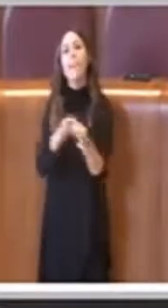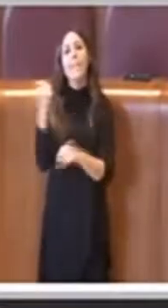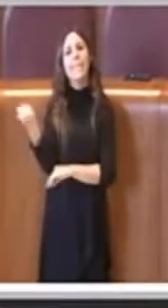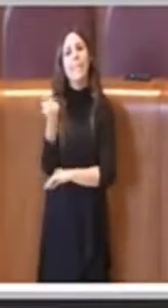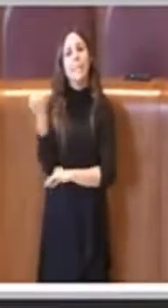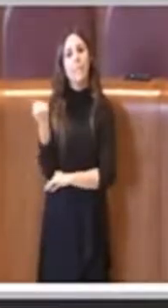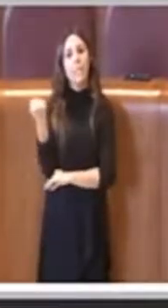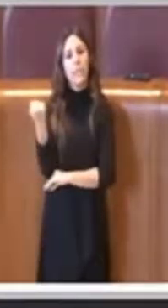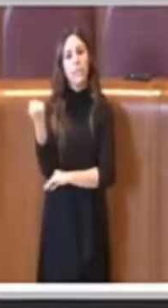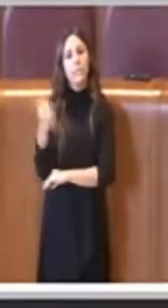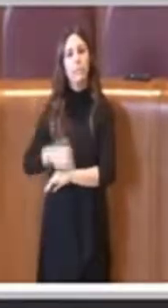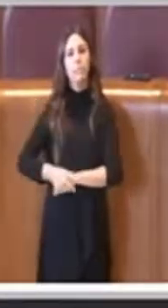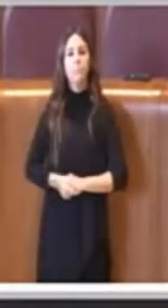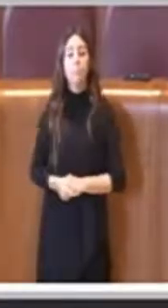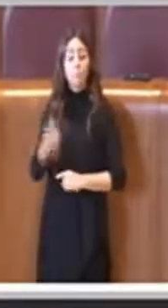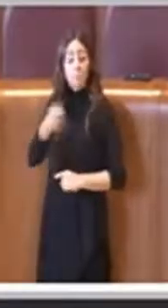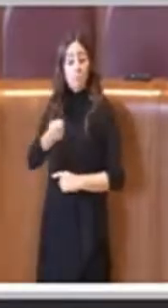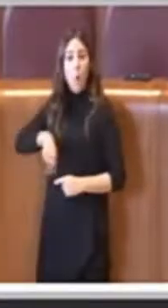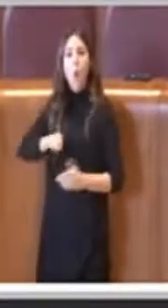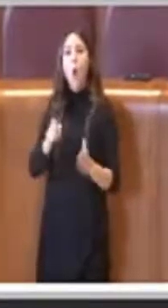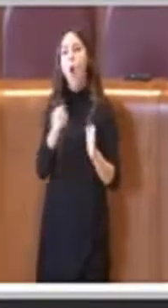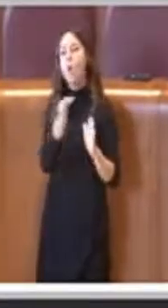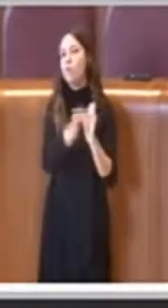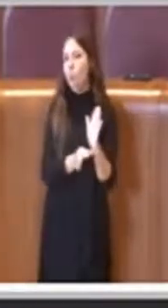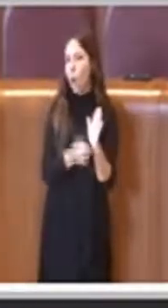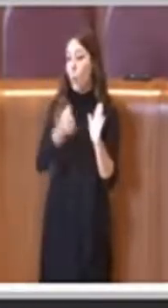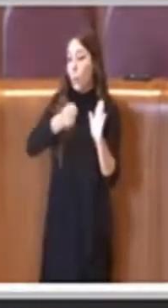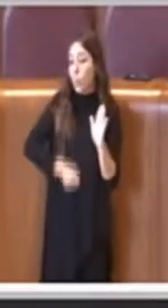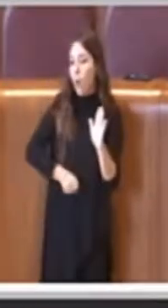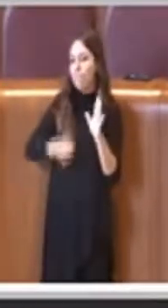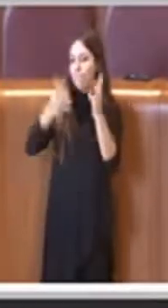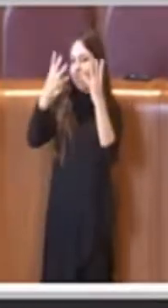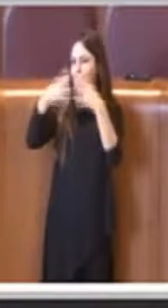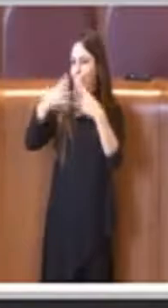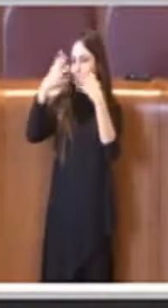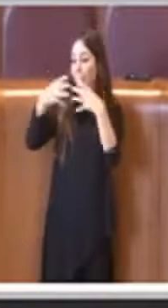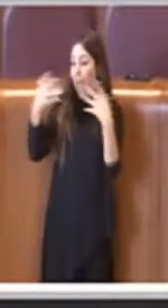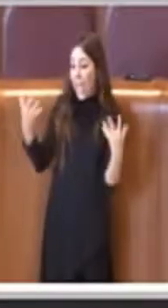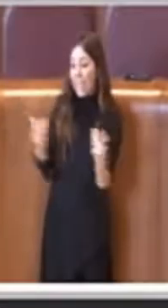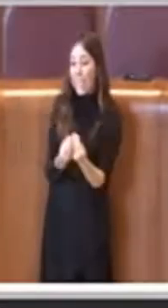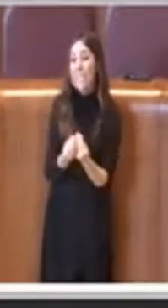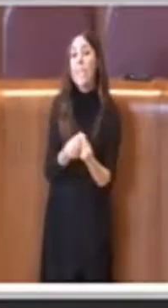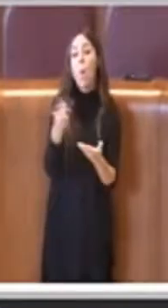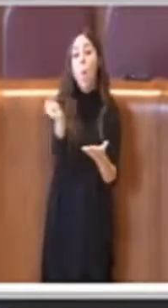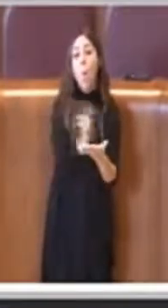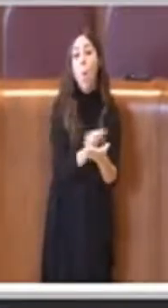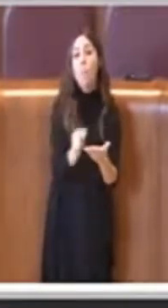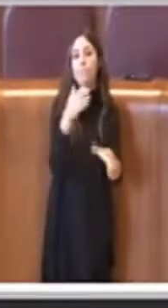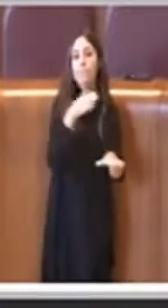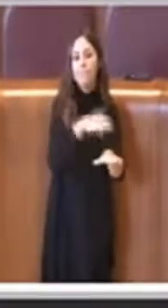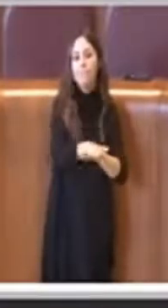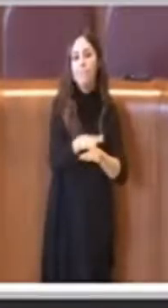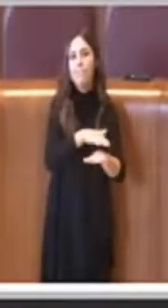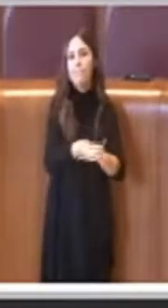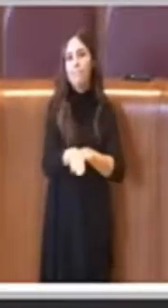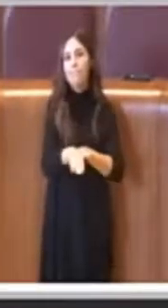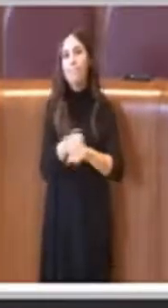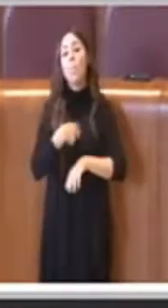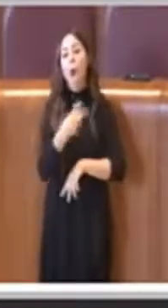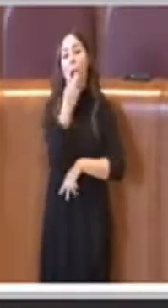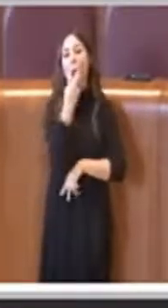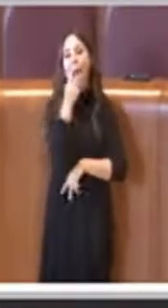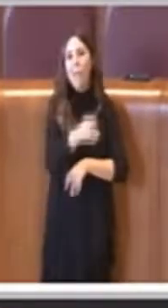grazie anche a questa norma abbiamo potuto ragionare con gli uffici competenti, perciò con l'avvocatura per